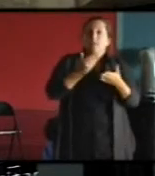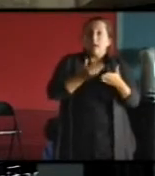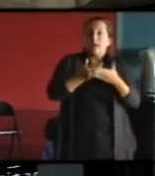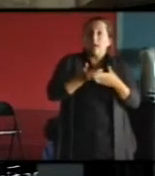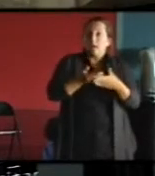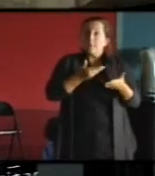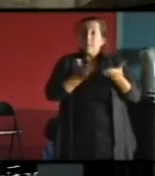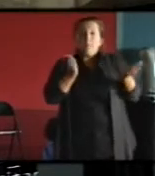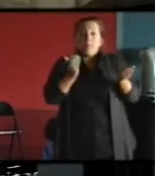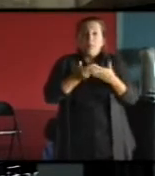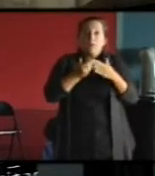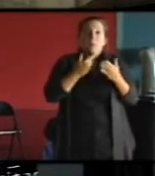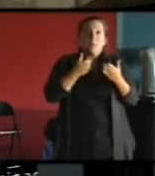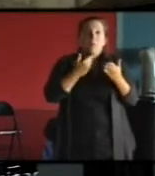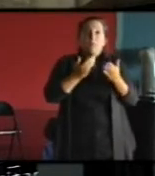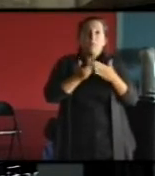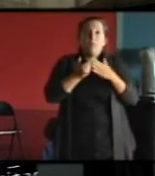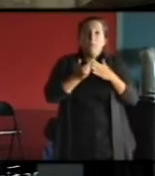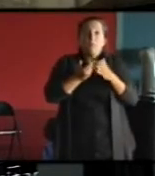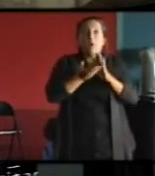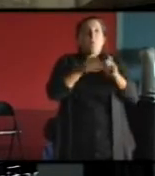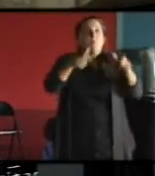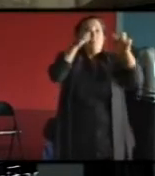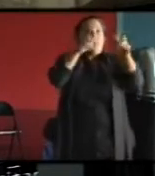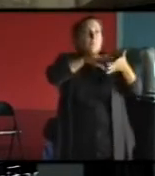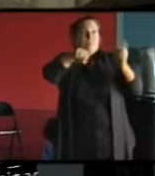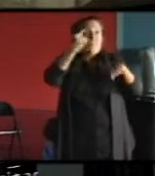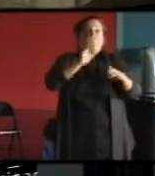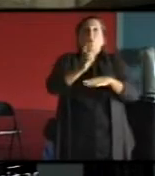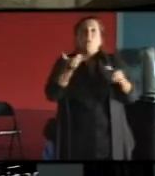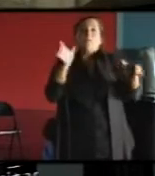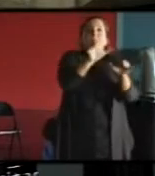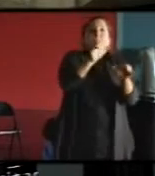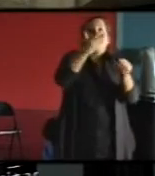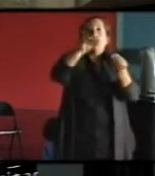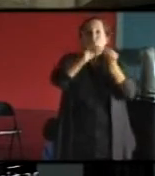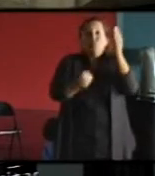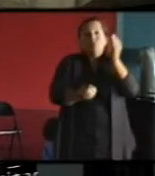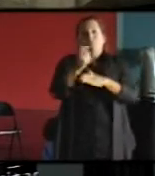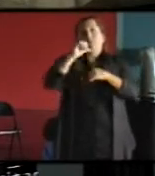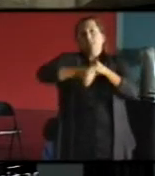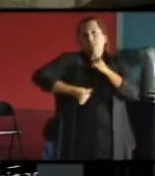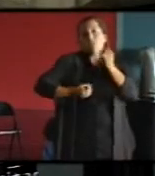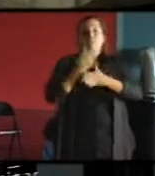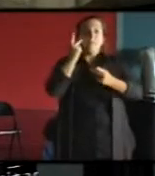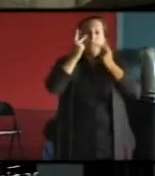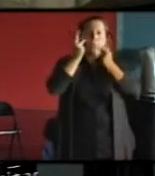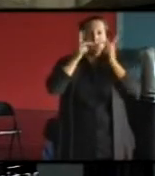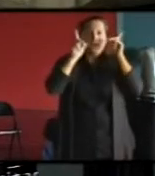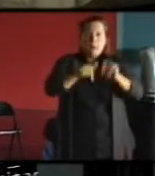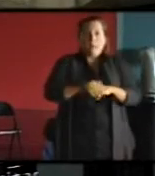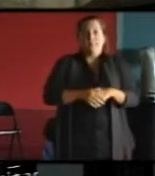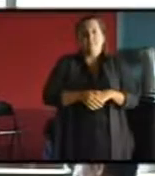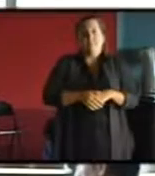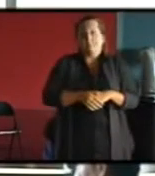plus simplement une soustraction de la précédente mais une nouvelle façon de regarder de